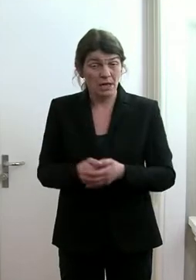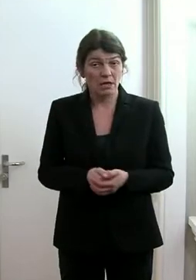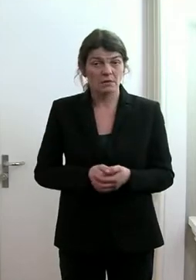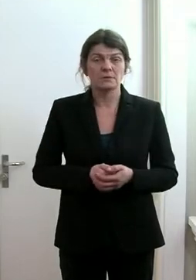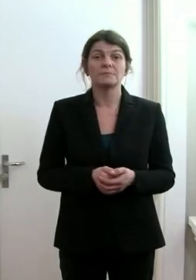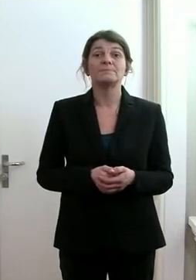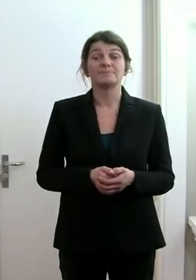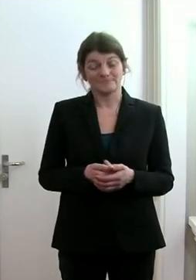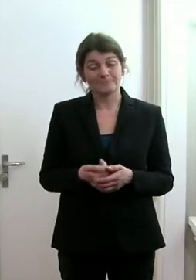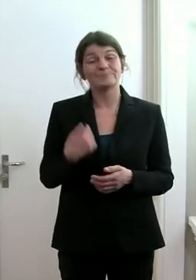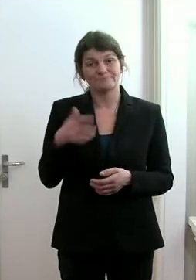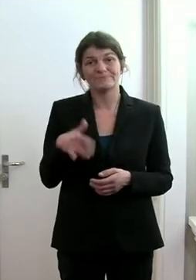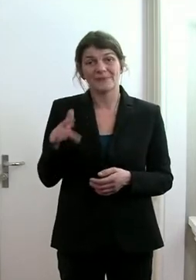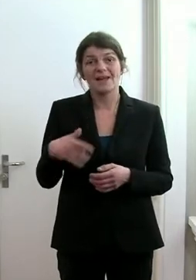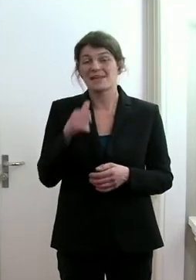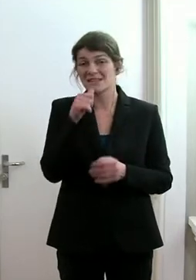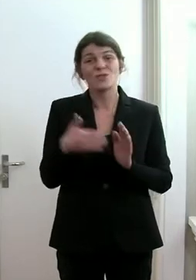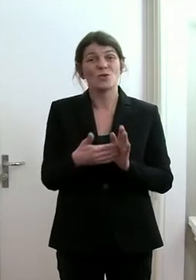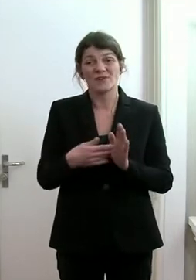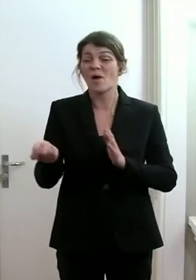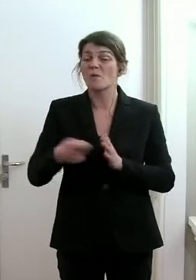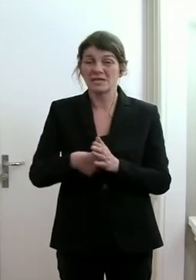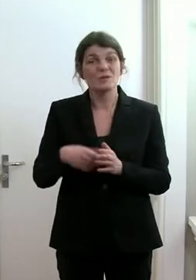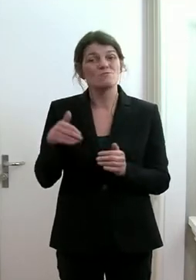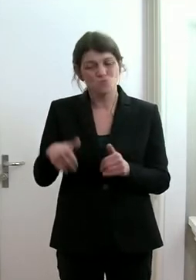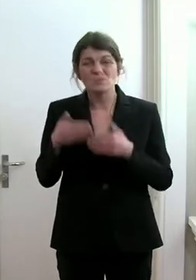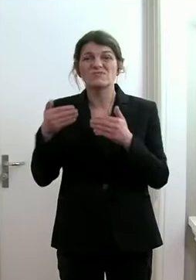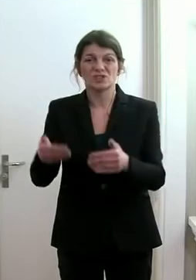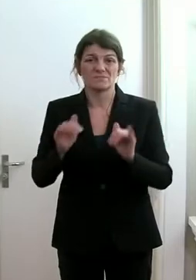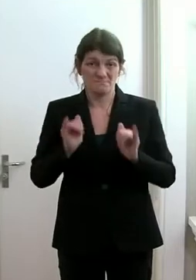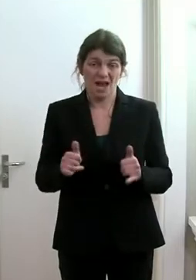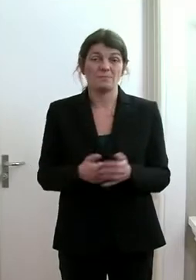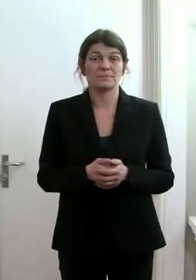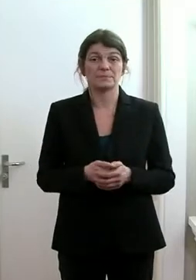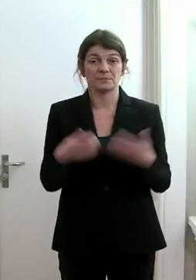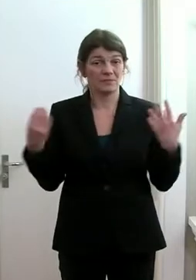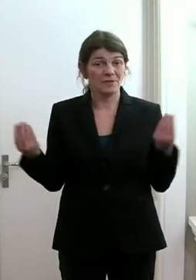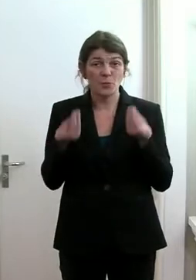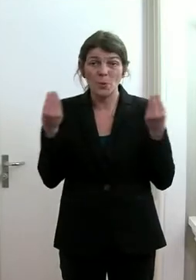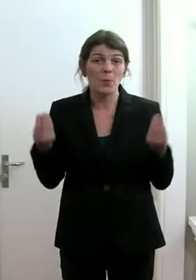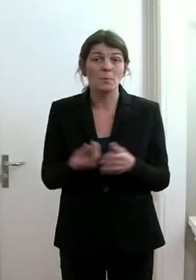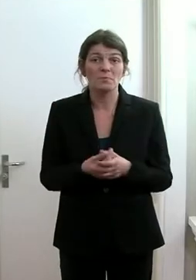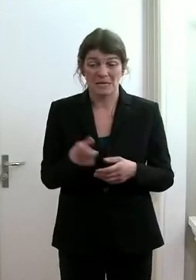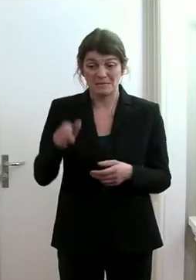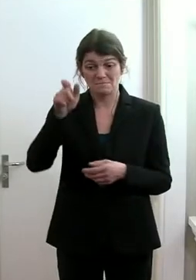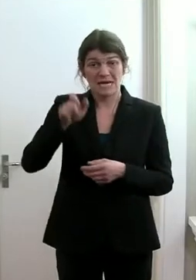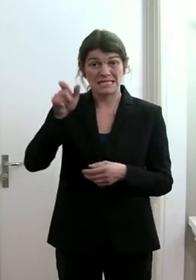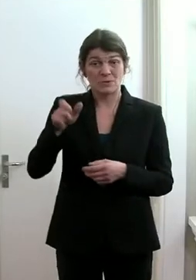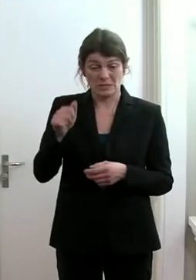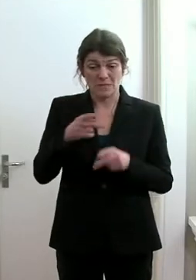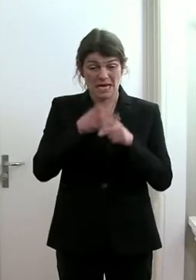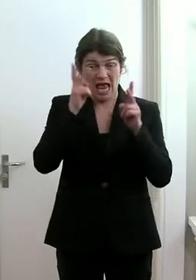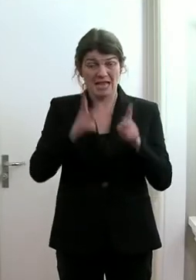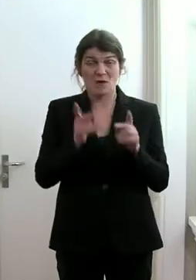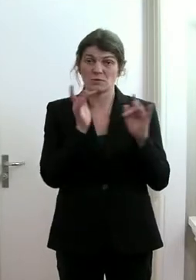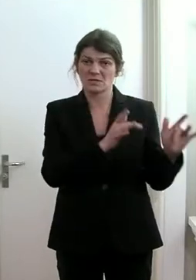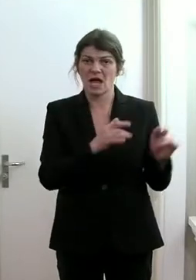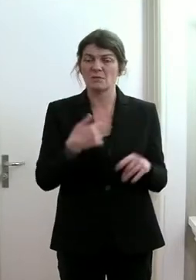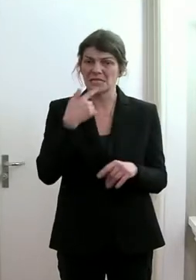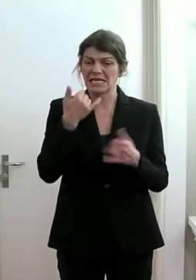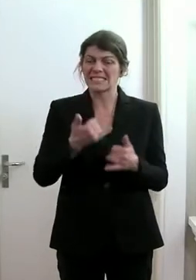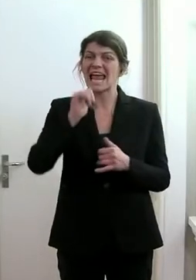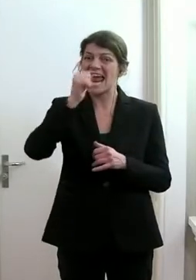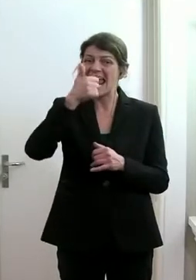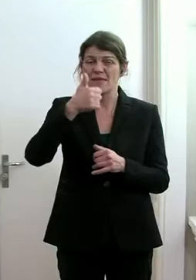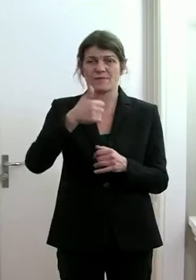Wir mussten schon einige nicht notwendige Operationen verschieben, weil diese Personen, die im Spital sind, ich habe gesagt, elf sind